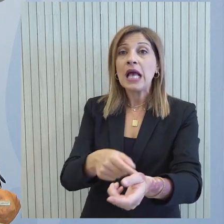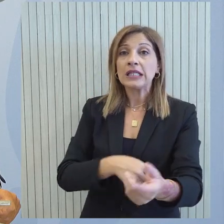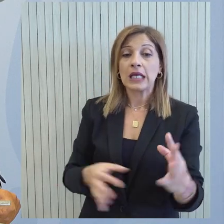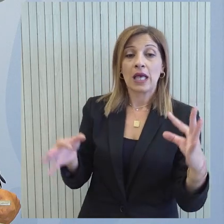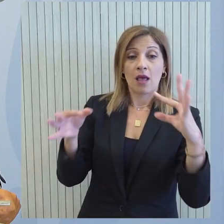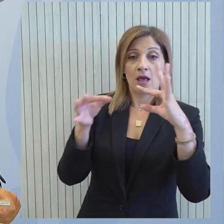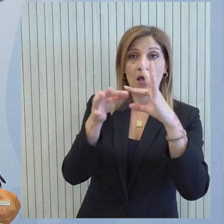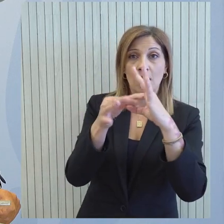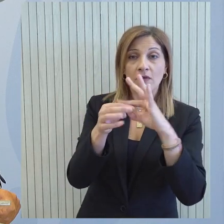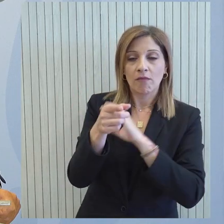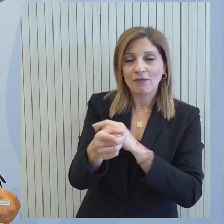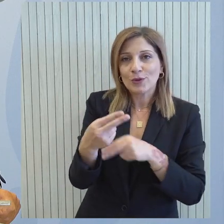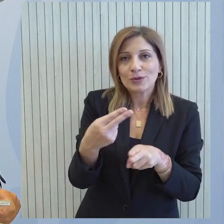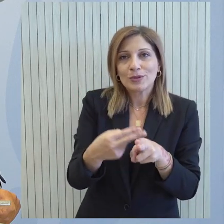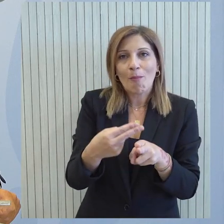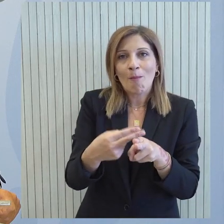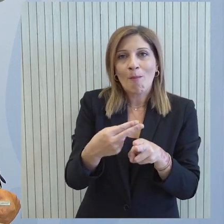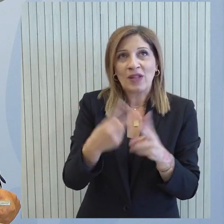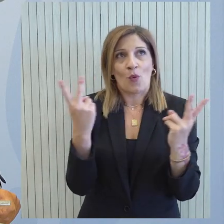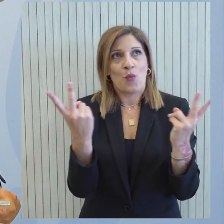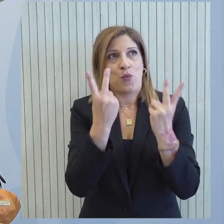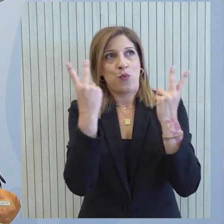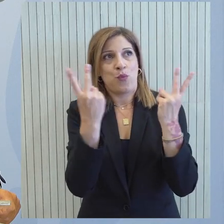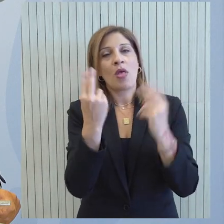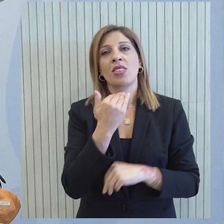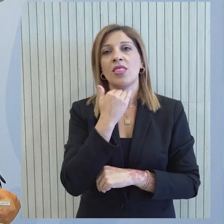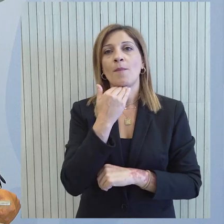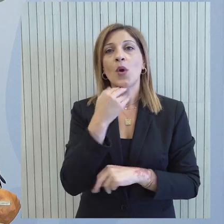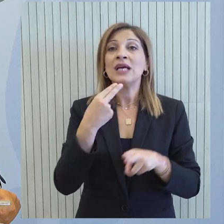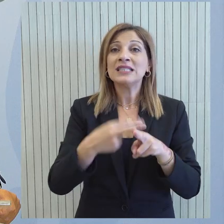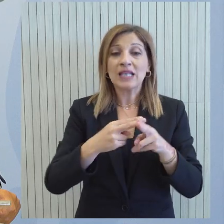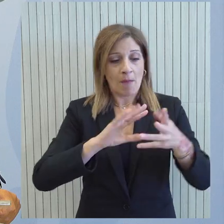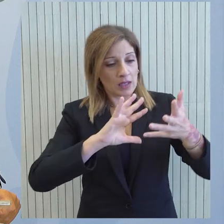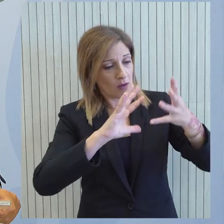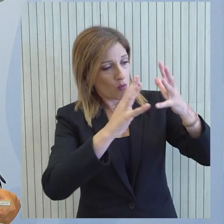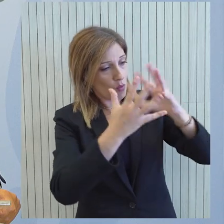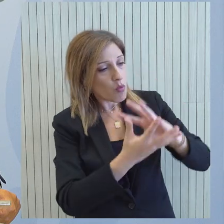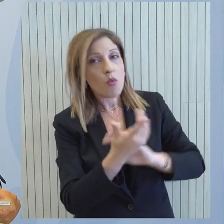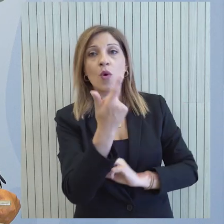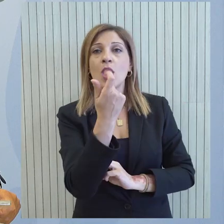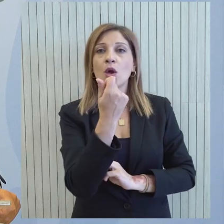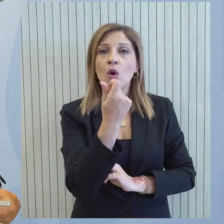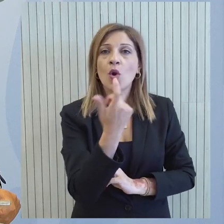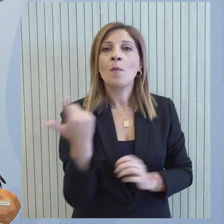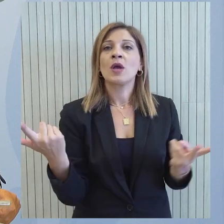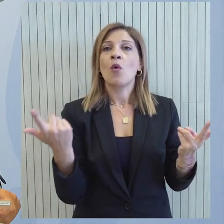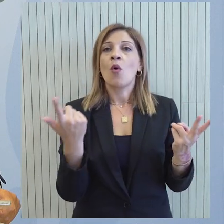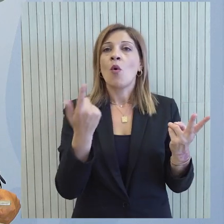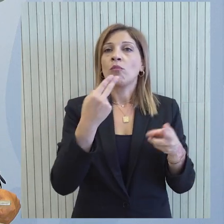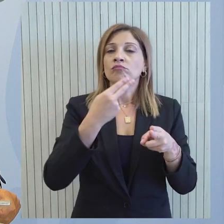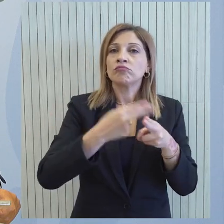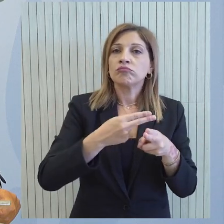ηλεκτρικής διασύνδεσης ως προς την σημασία του όχι μόνο στο γεωπολιτικό επίπεδο στο οικονομικό επίπεδο στην